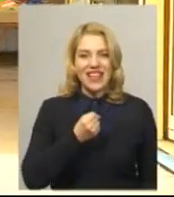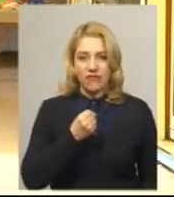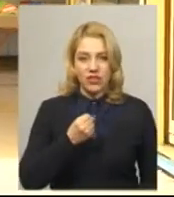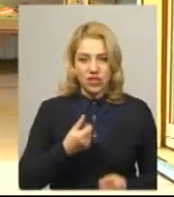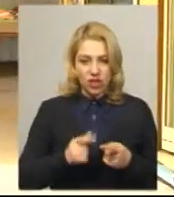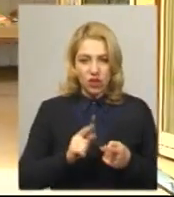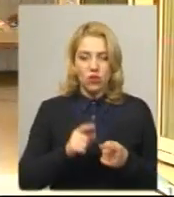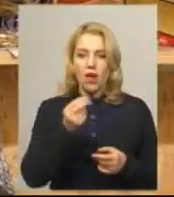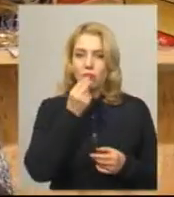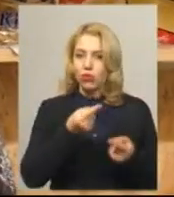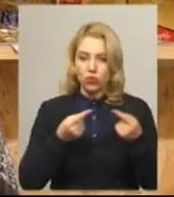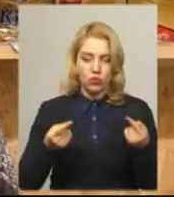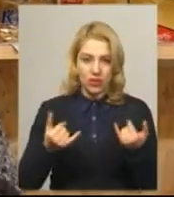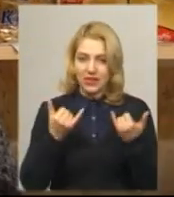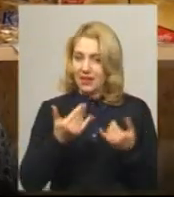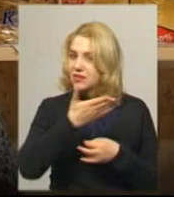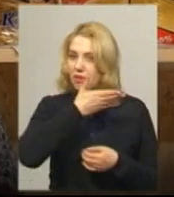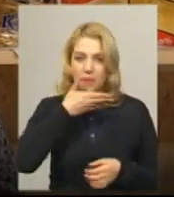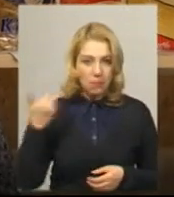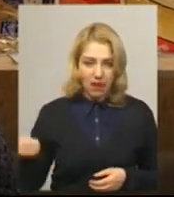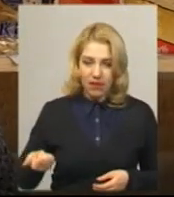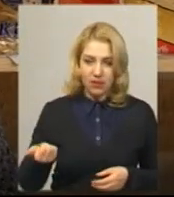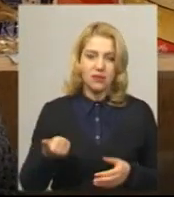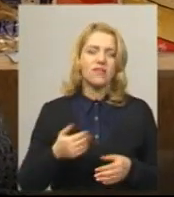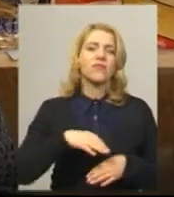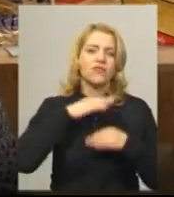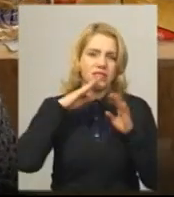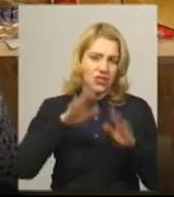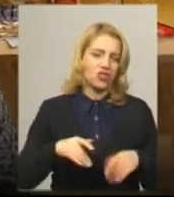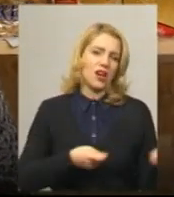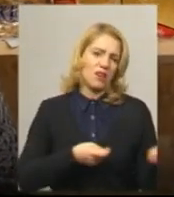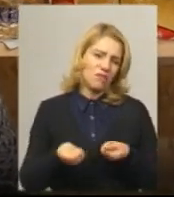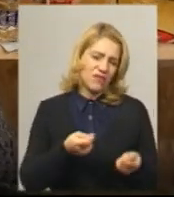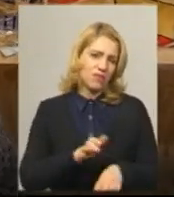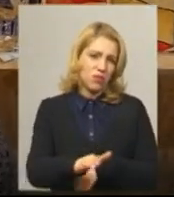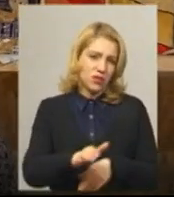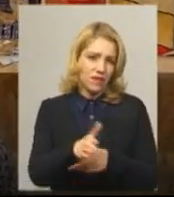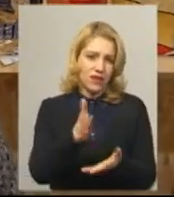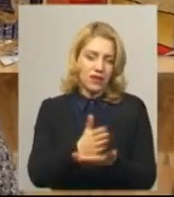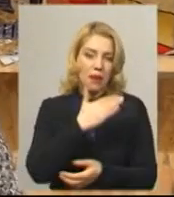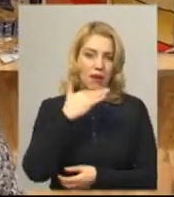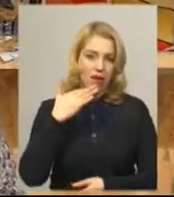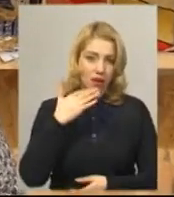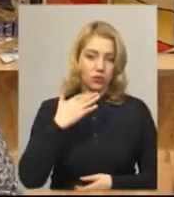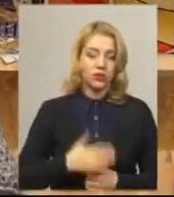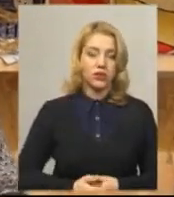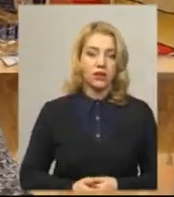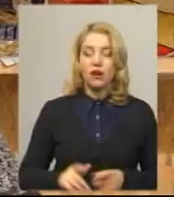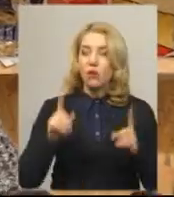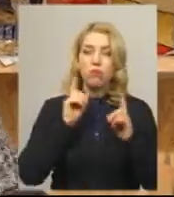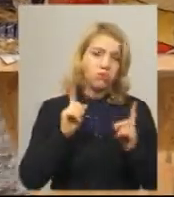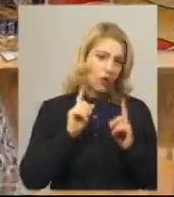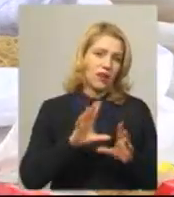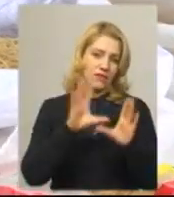центральному ринку зараз немає. Вистачає, так, привозять, поставки є багато, привозять, є. Поки